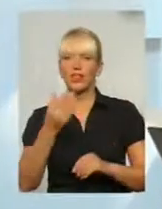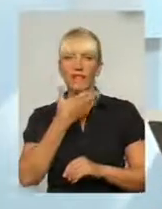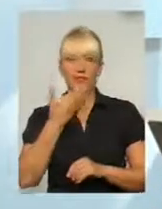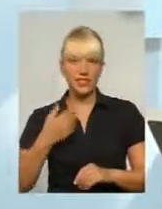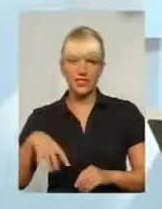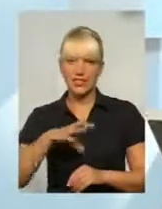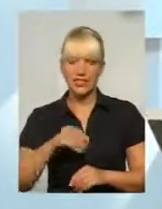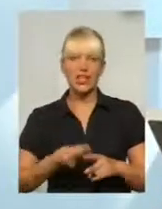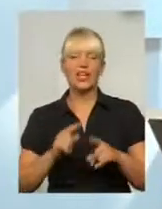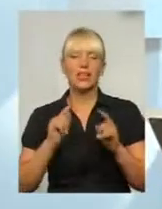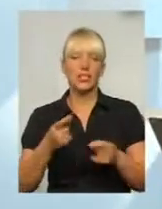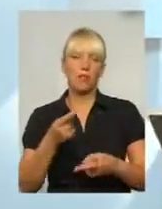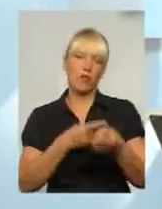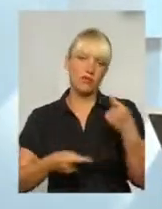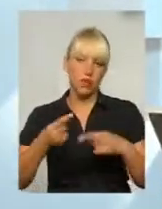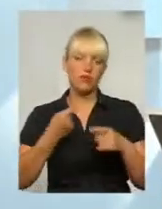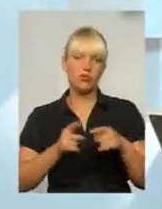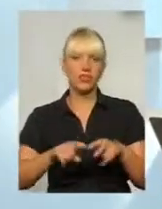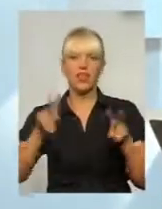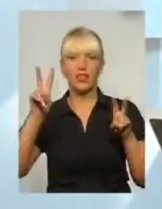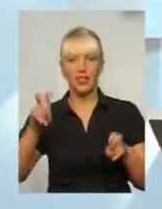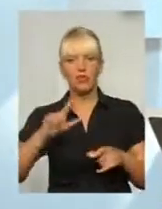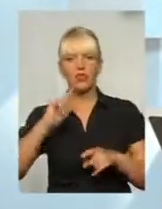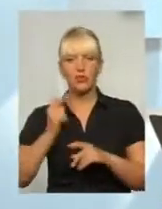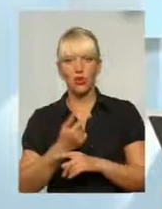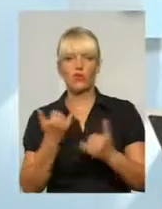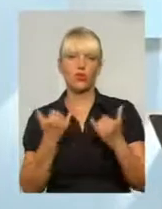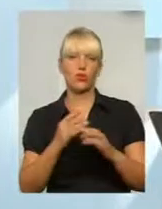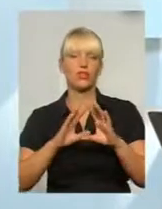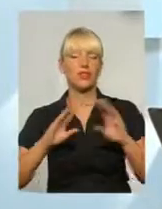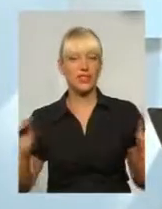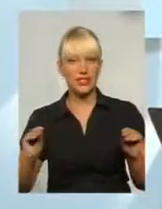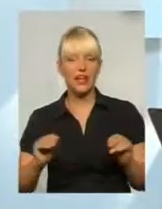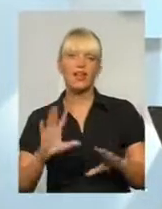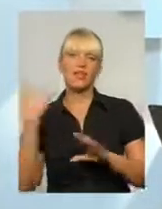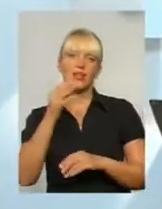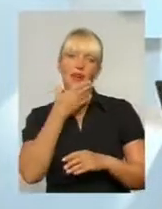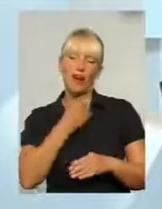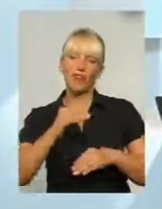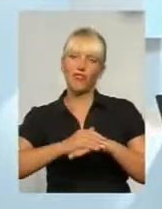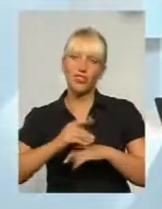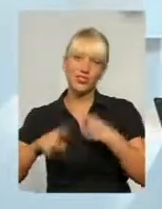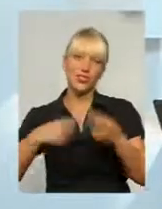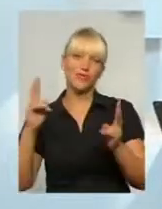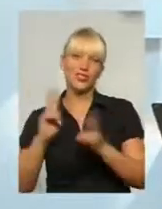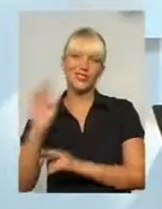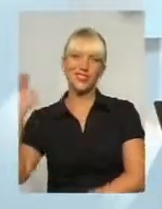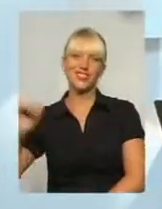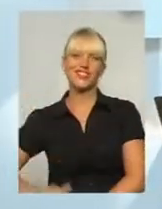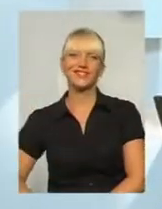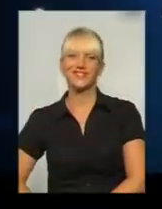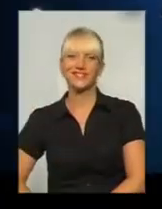тому, я думаю, до цієї теми ми ще повернемося знову. На сьогодні це все. Всім гарного вечора, до наступних зустрічей.